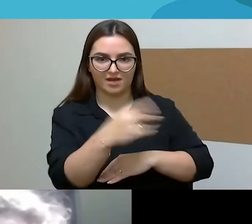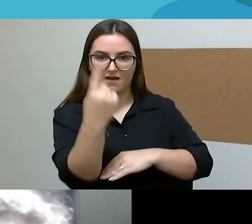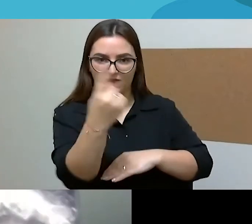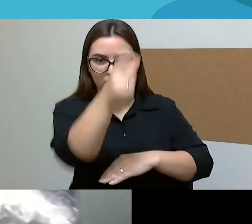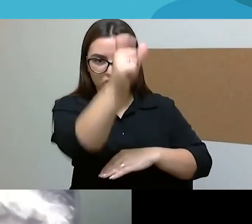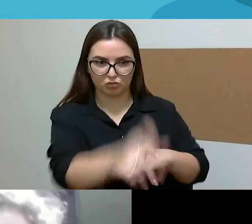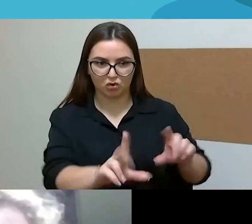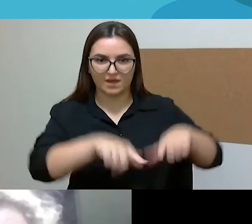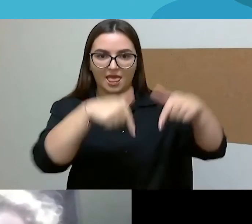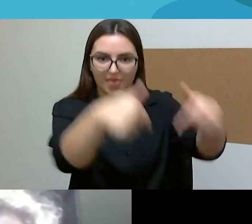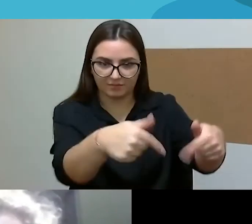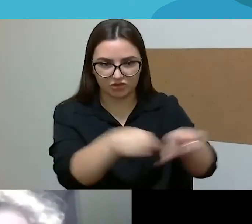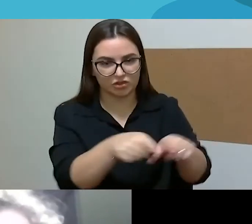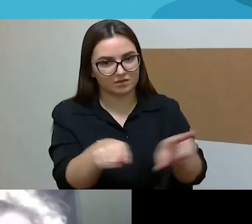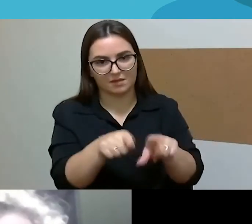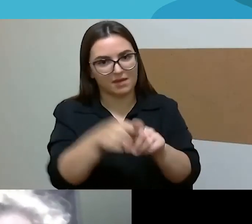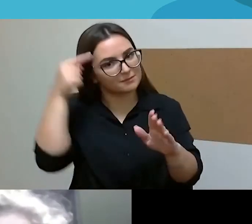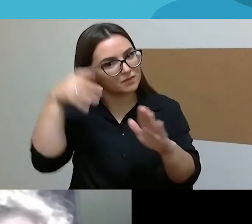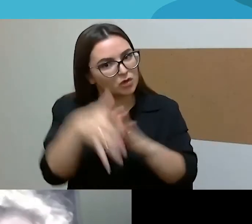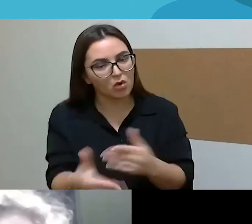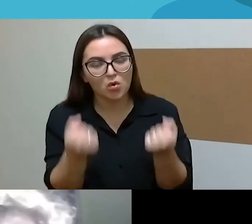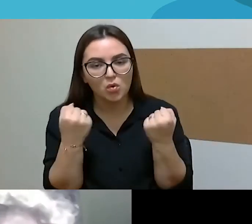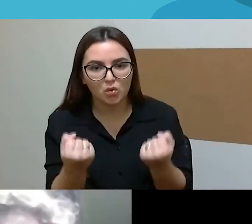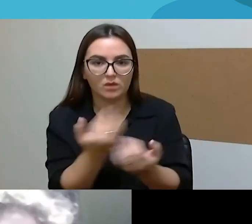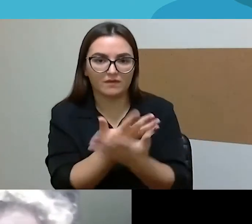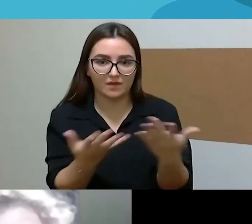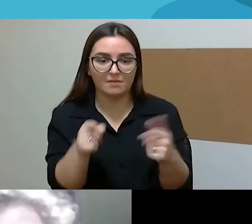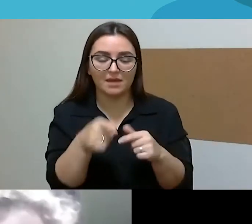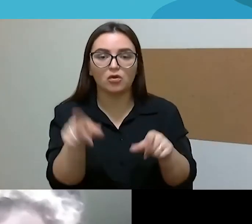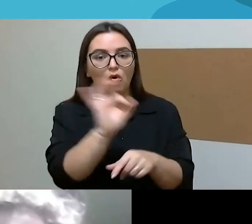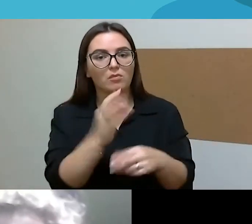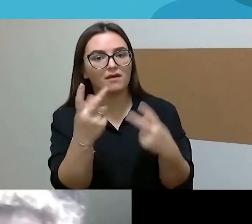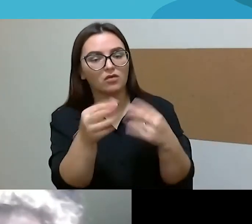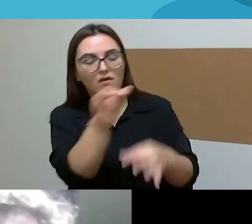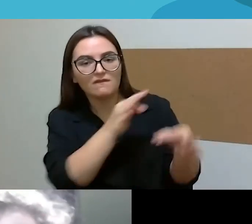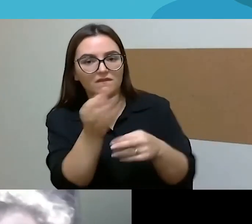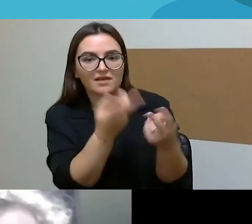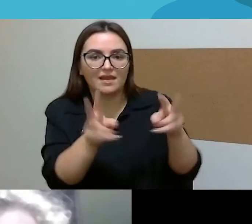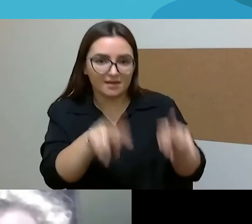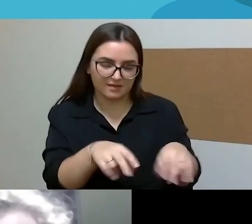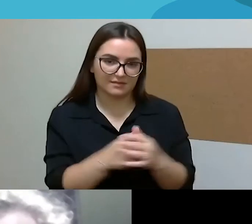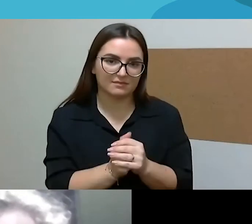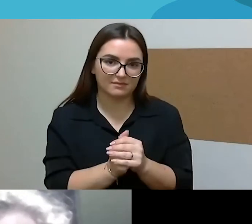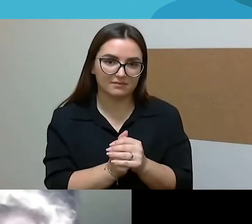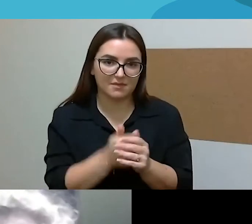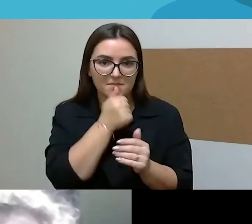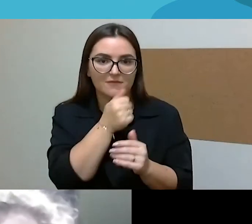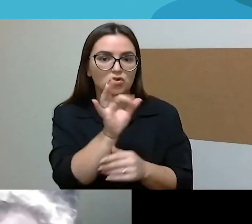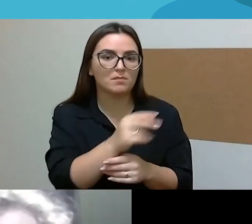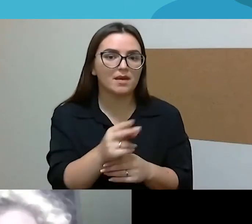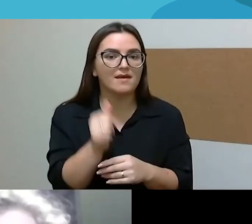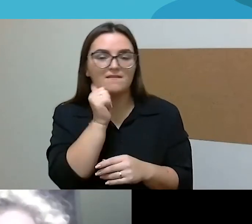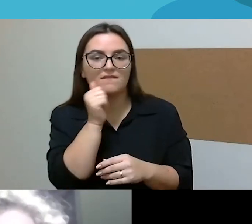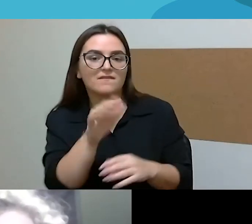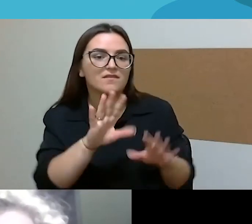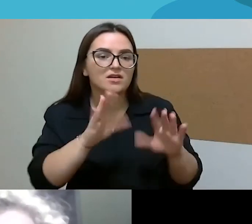tai yra psichologinė našta ir taip toliau, mes irgi linki apie tai nešneikėt. Mes labai romantizuojam motinistą. Mes nekalbam apie tą kasdienybę.